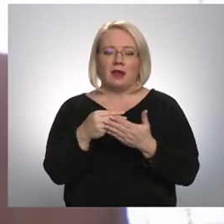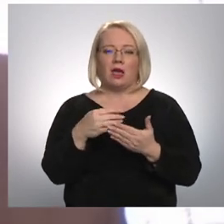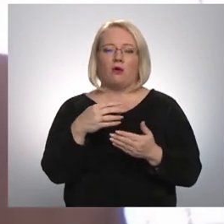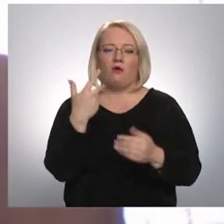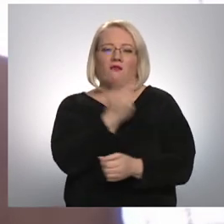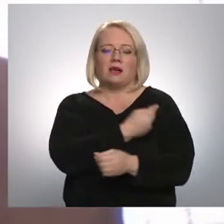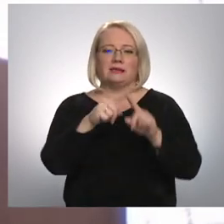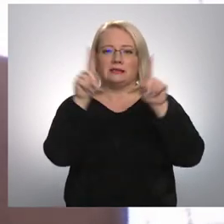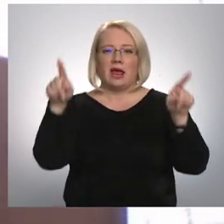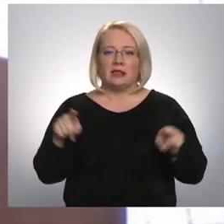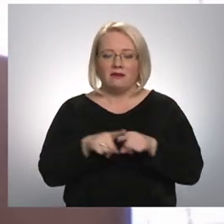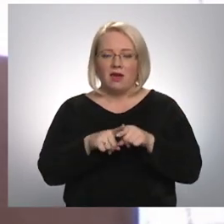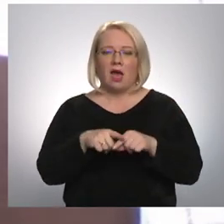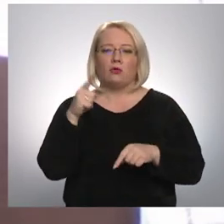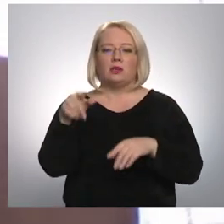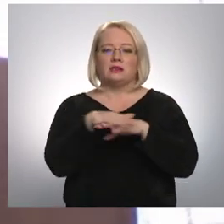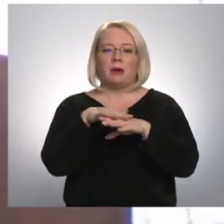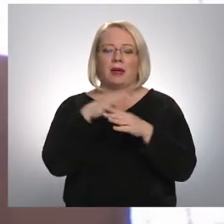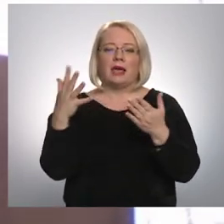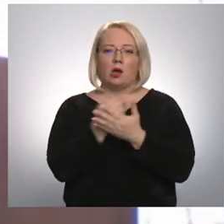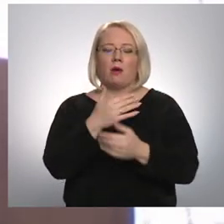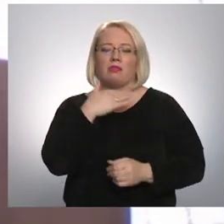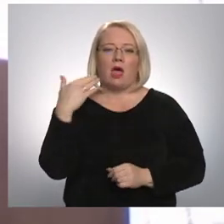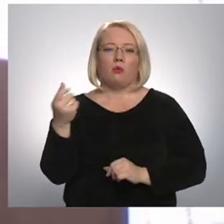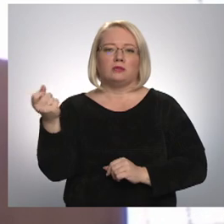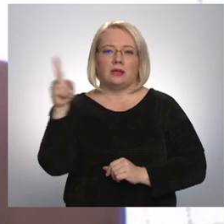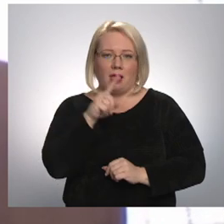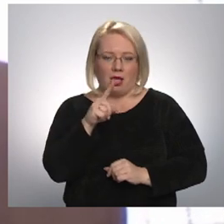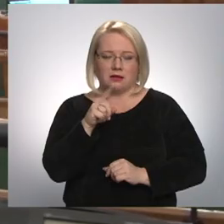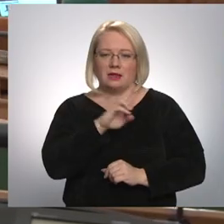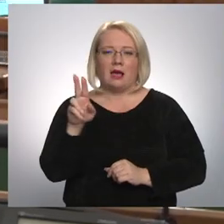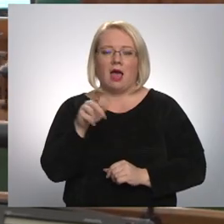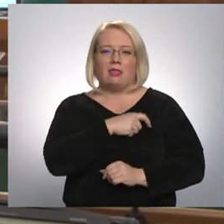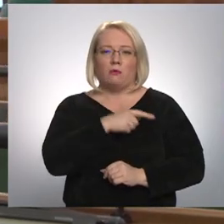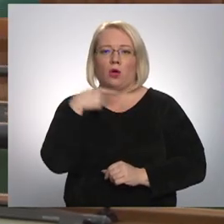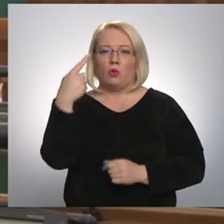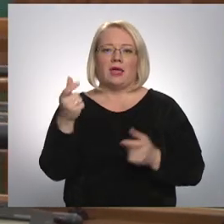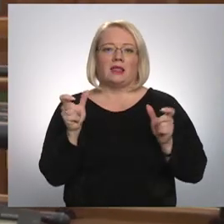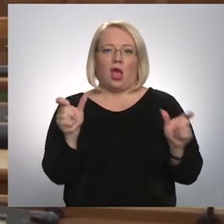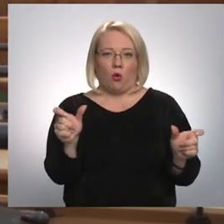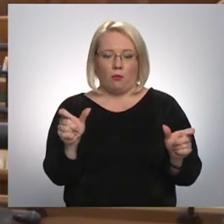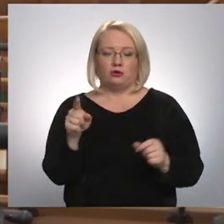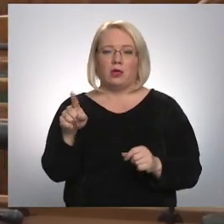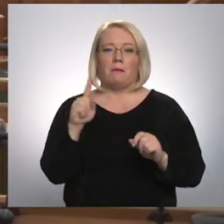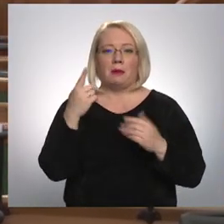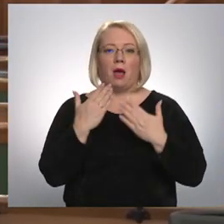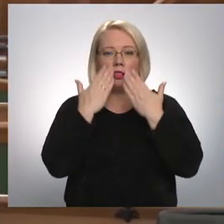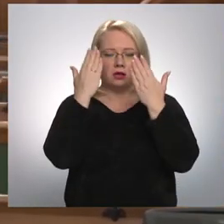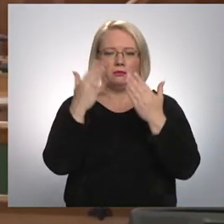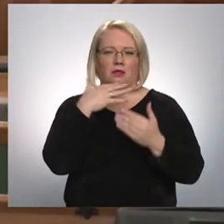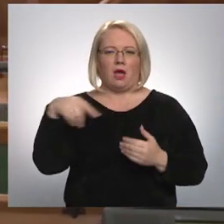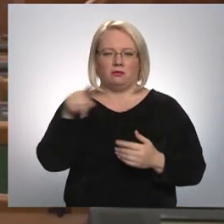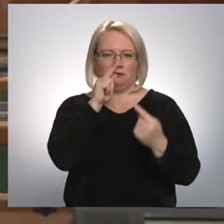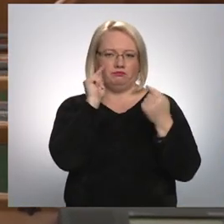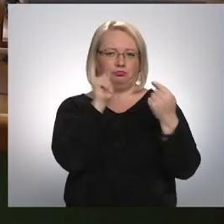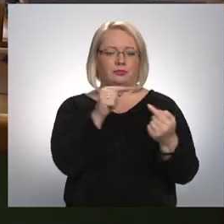certifikātu sabiedrības ieguvums ir daudz lielāks nekā deputātam noteiktais ieropražums. Opozīcijas deputāti pirmā lasjuma laikā protestēja pret jauno